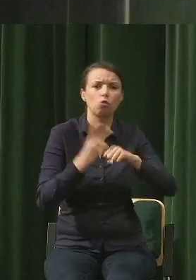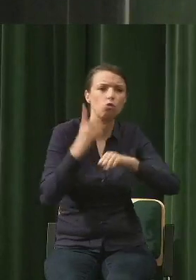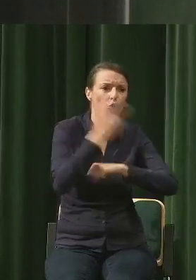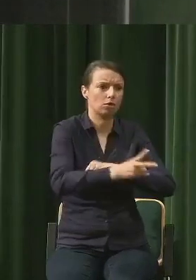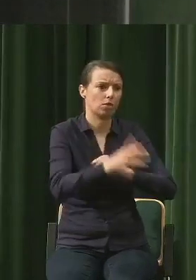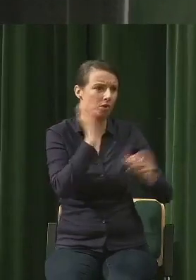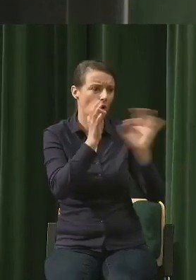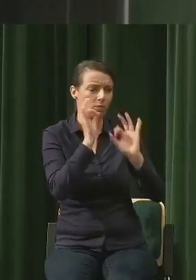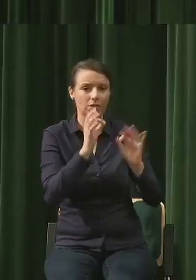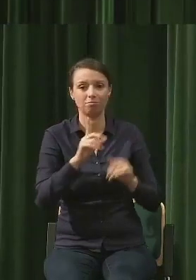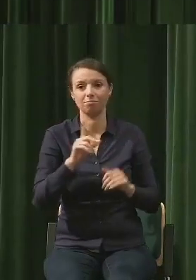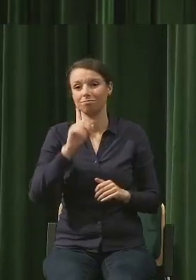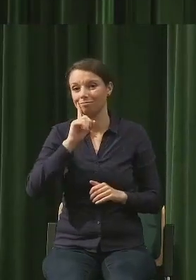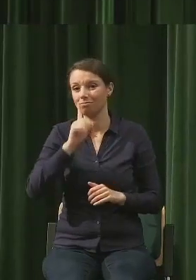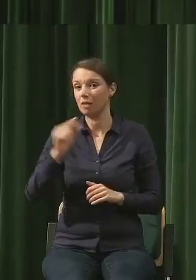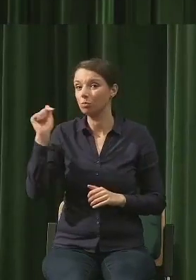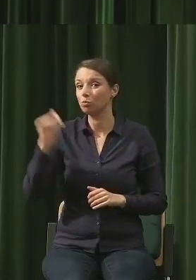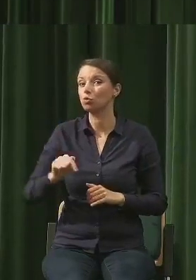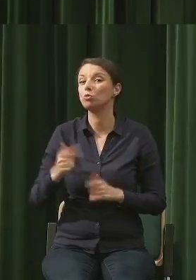uczyć po pierwsze